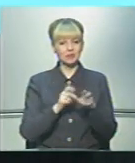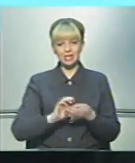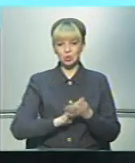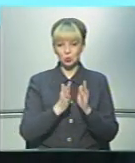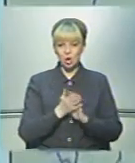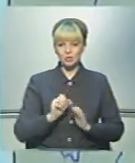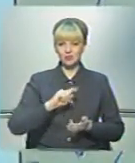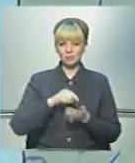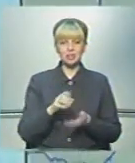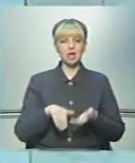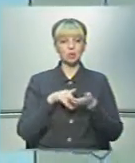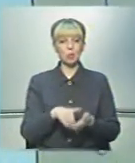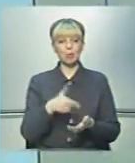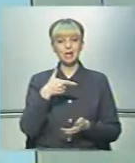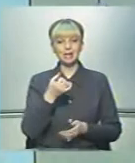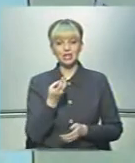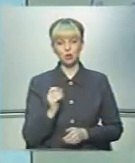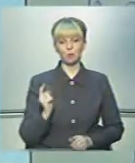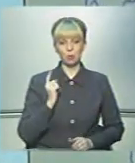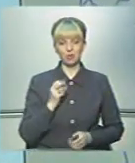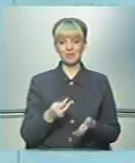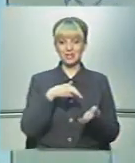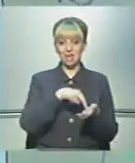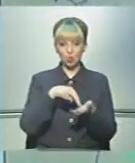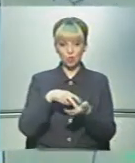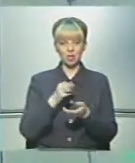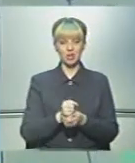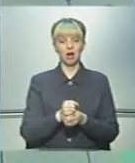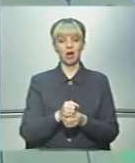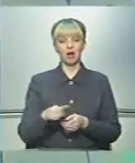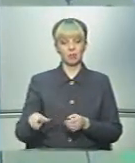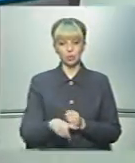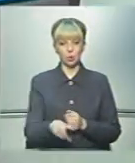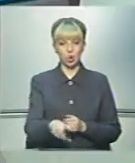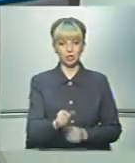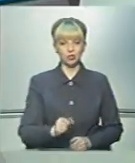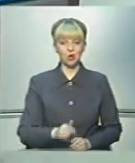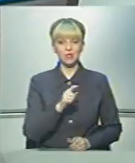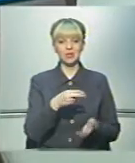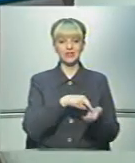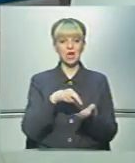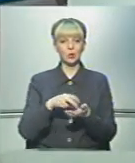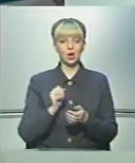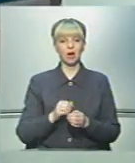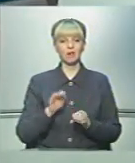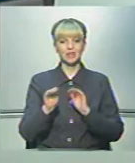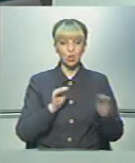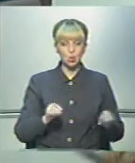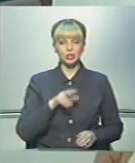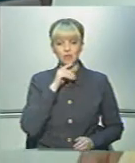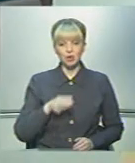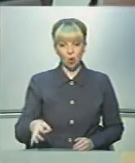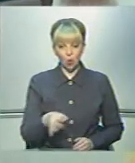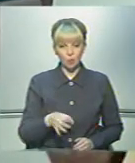ситуацією в місті за допомогою гідропостів, які встановлені на протоках річок. Вони як встановлені на території Чернівецької